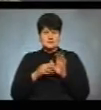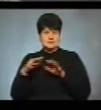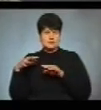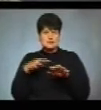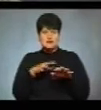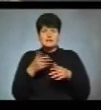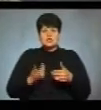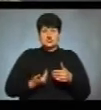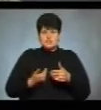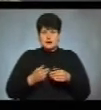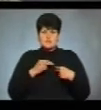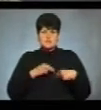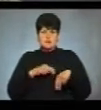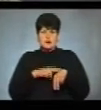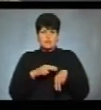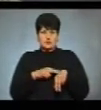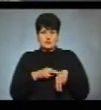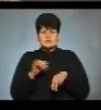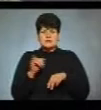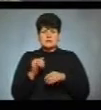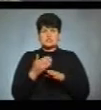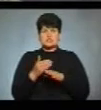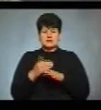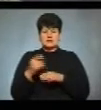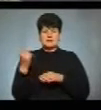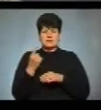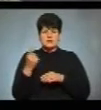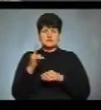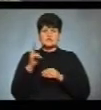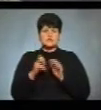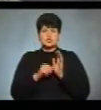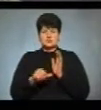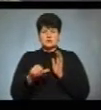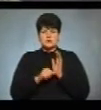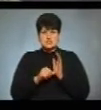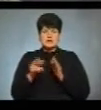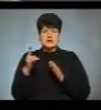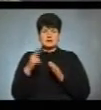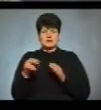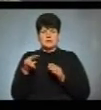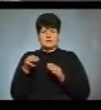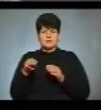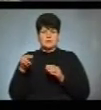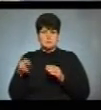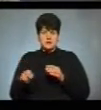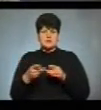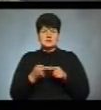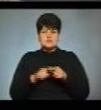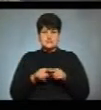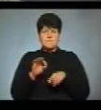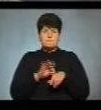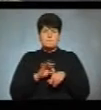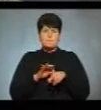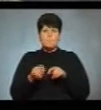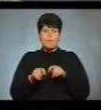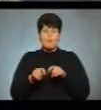поліції, а також за частиною першої статті 286 – це дорожня транспортна пригода з потерпілими. Крім того,